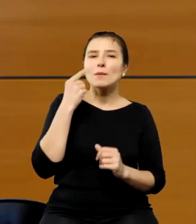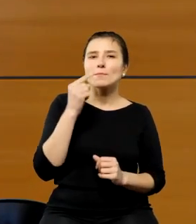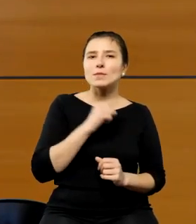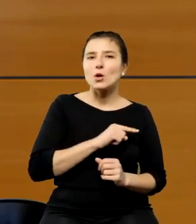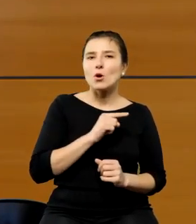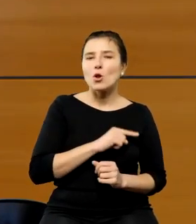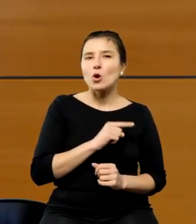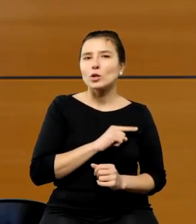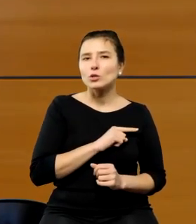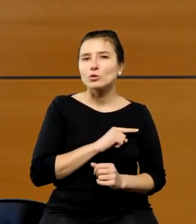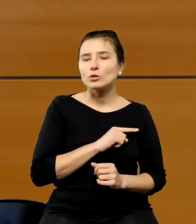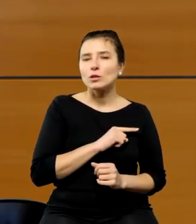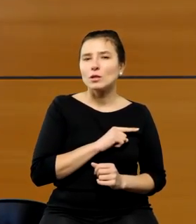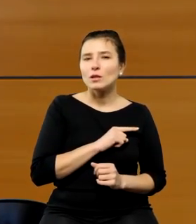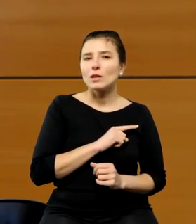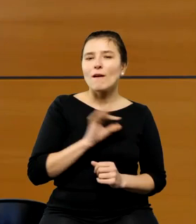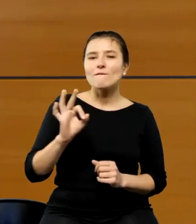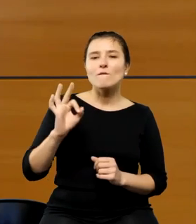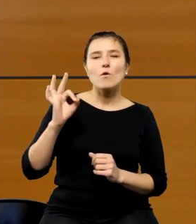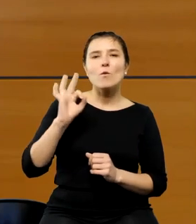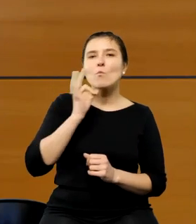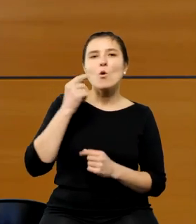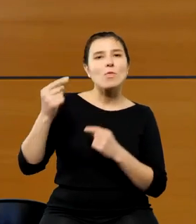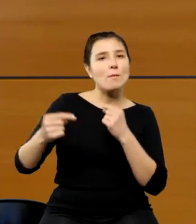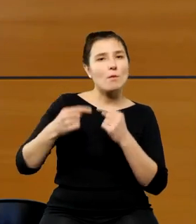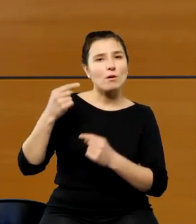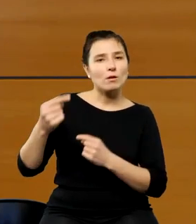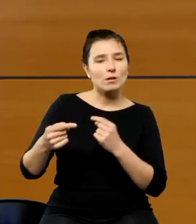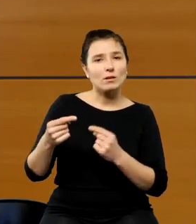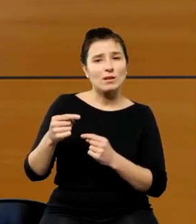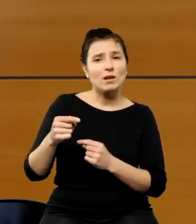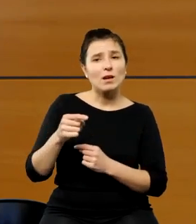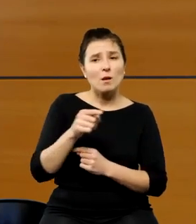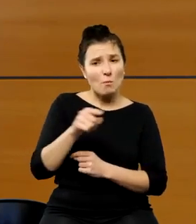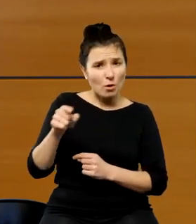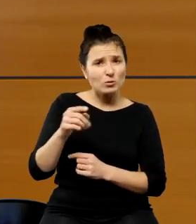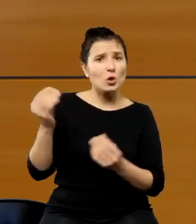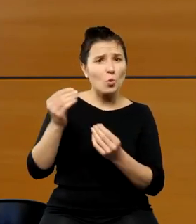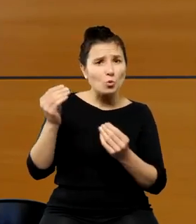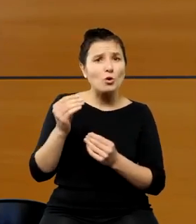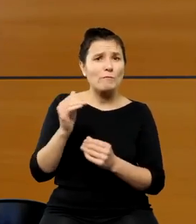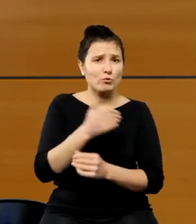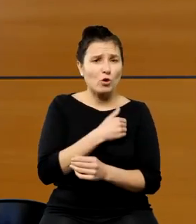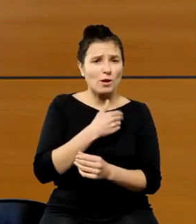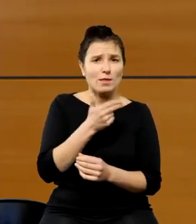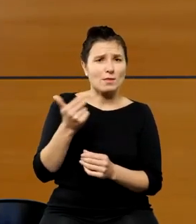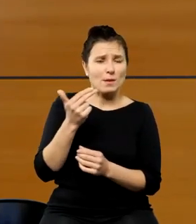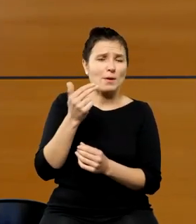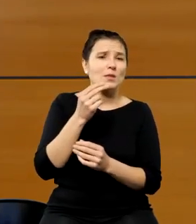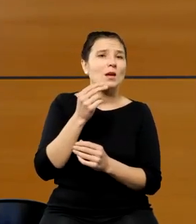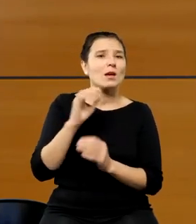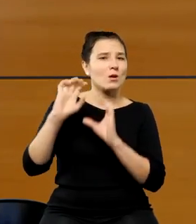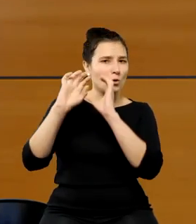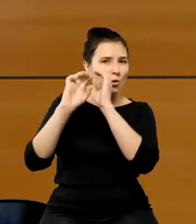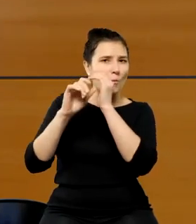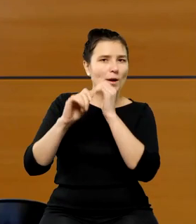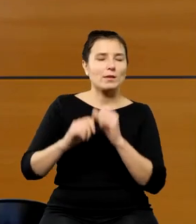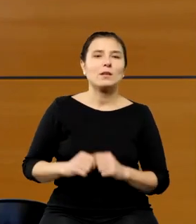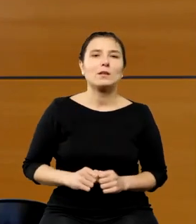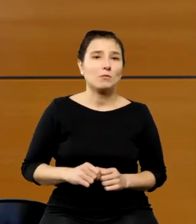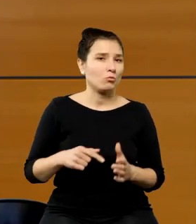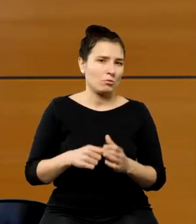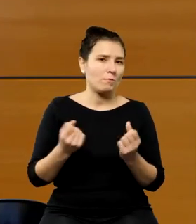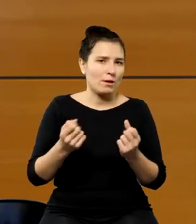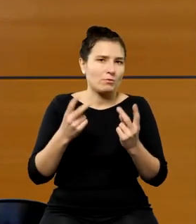młodego pokolenia powiedzmy które uczy się o Koperniku w szkole i to jest to jest oczywiście bardzo